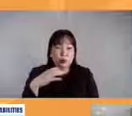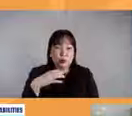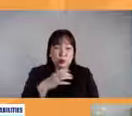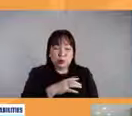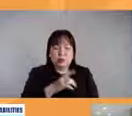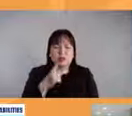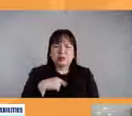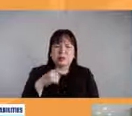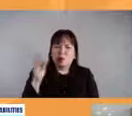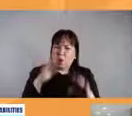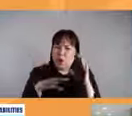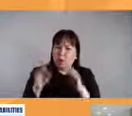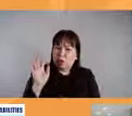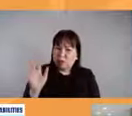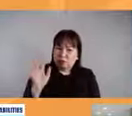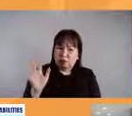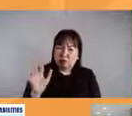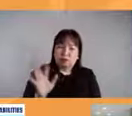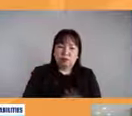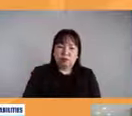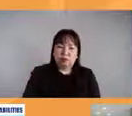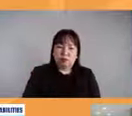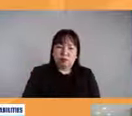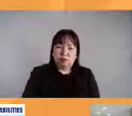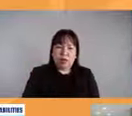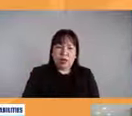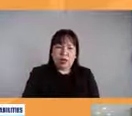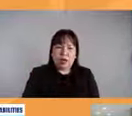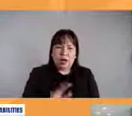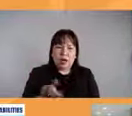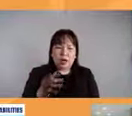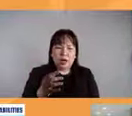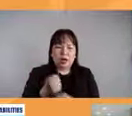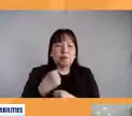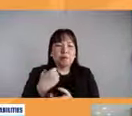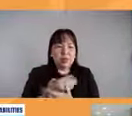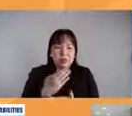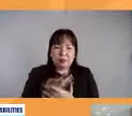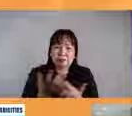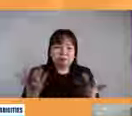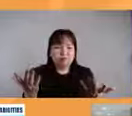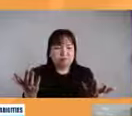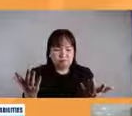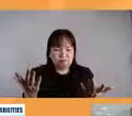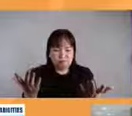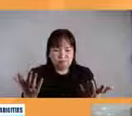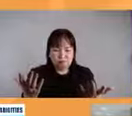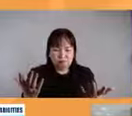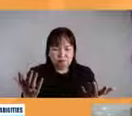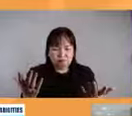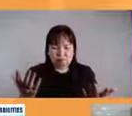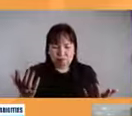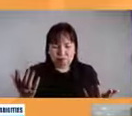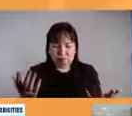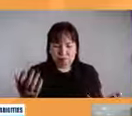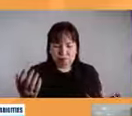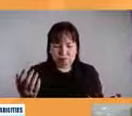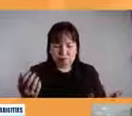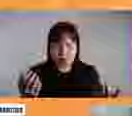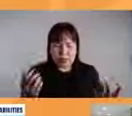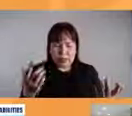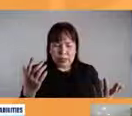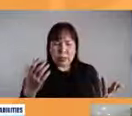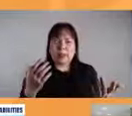problema talaga nila yung pagkuhan ng budget kaya anong halaga ng policy